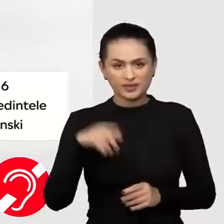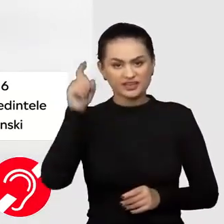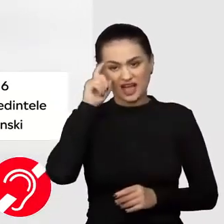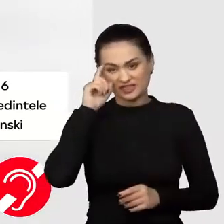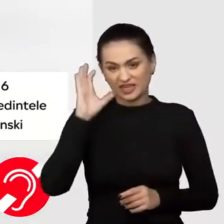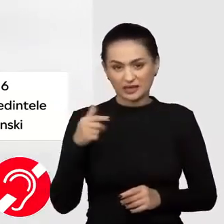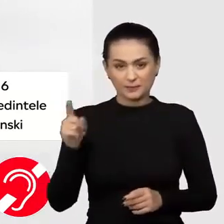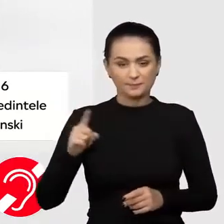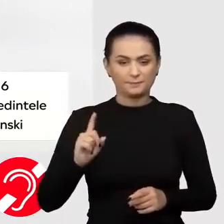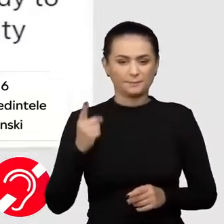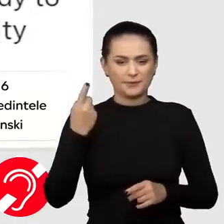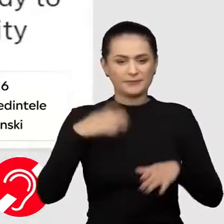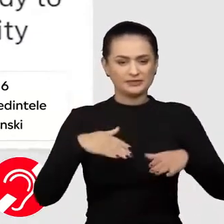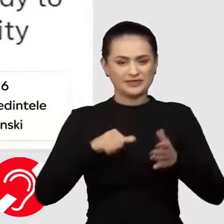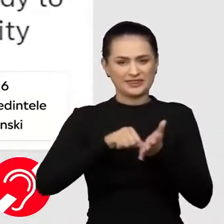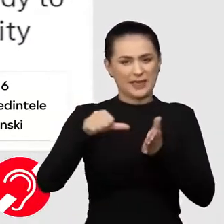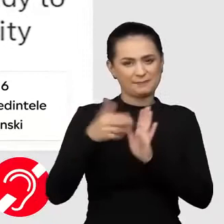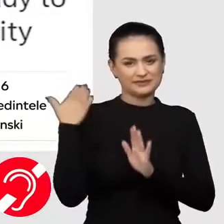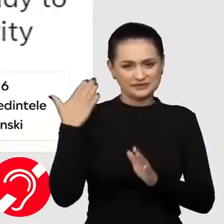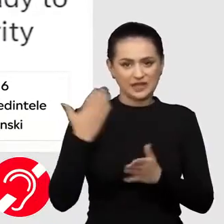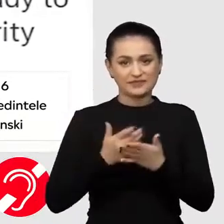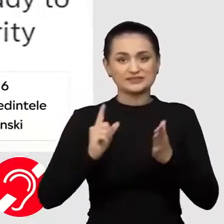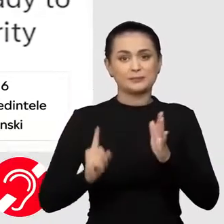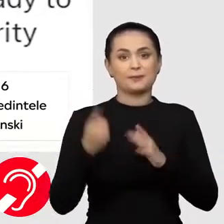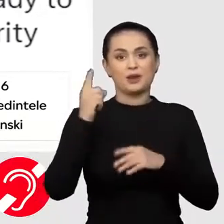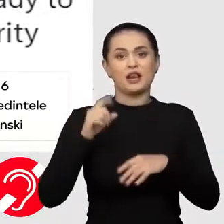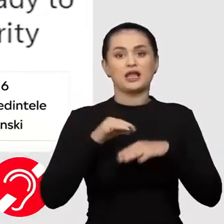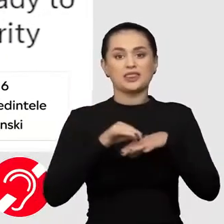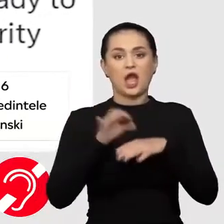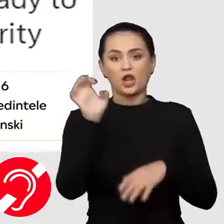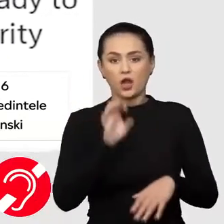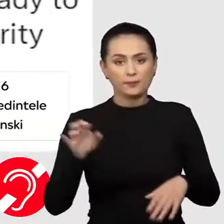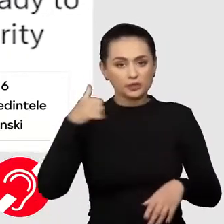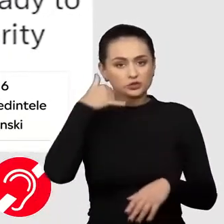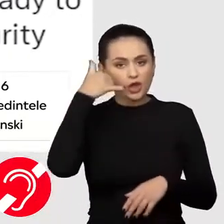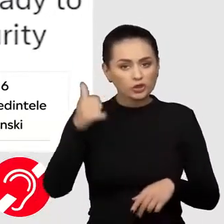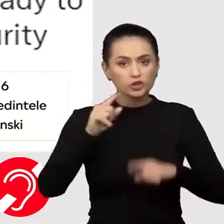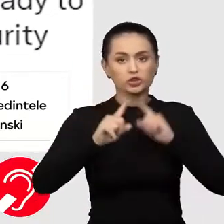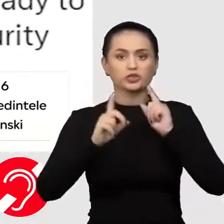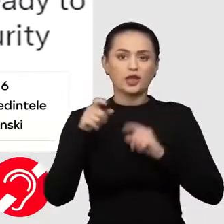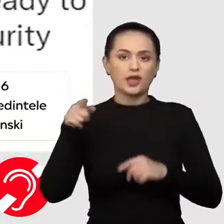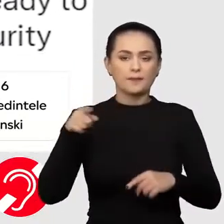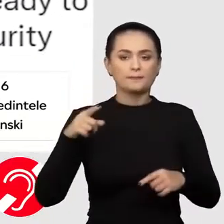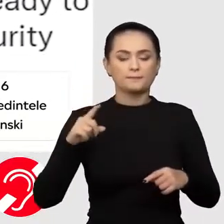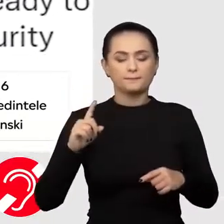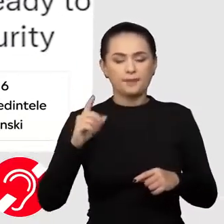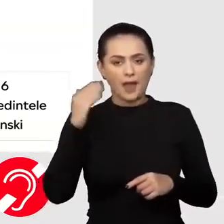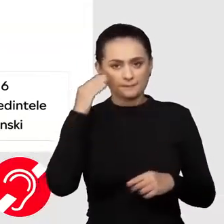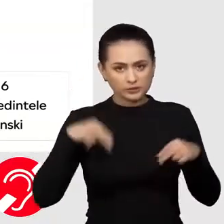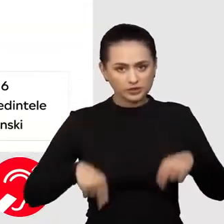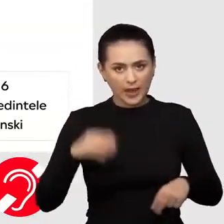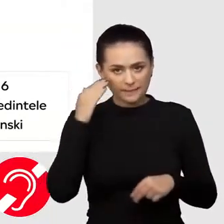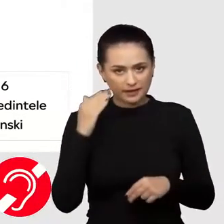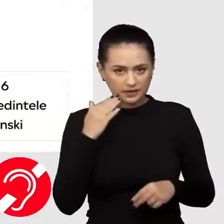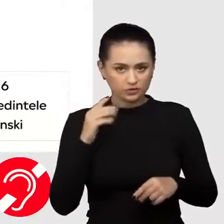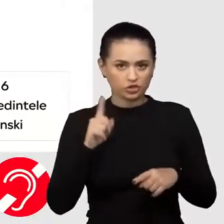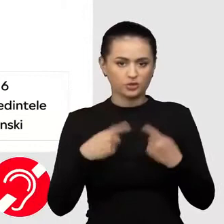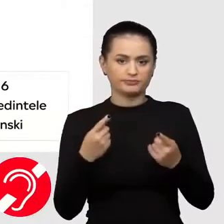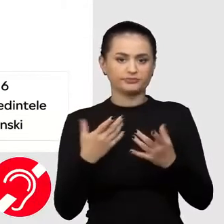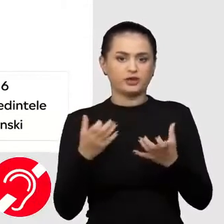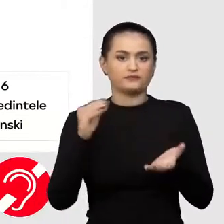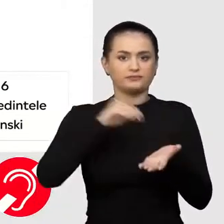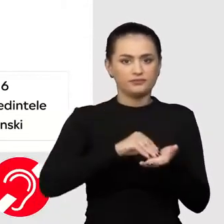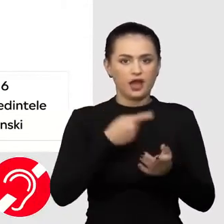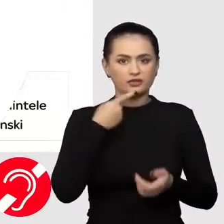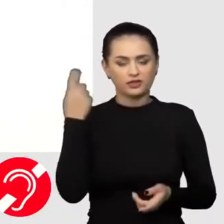crede că premierul de Mies, Boris Johnson, a fost primul lider european sunat de Joe Biden după investirea sa la începutul anului trecut.